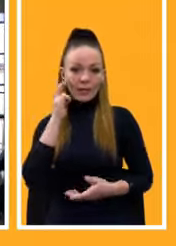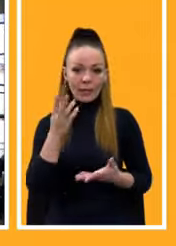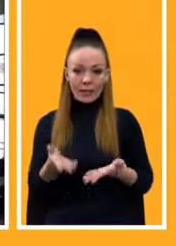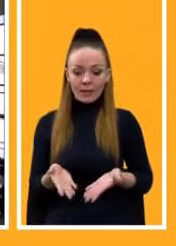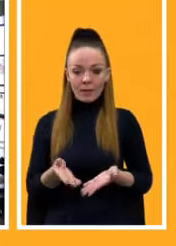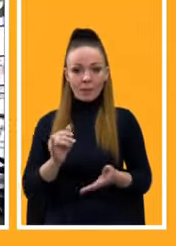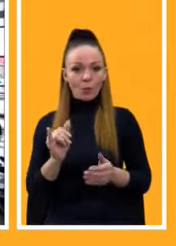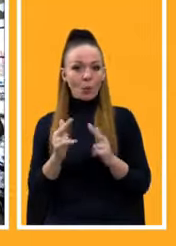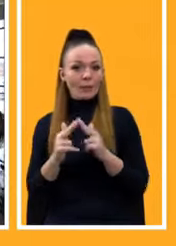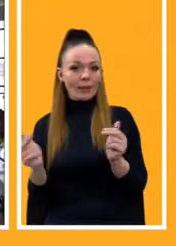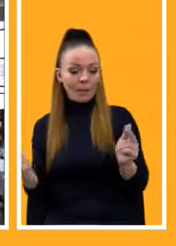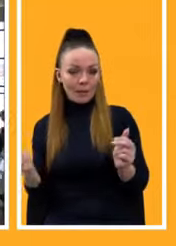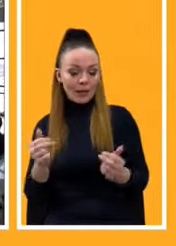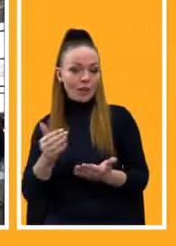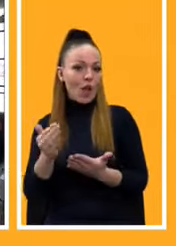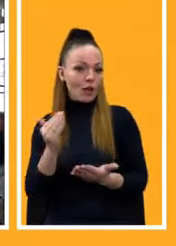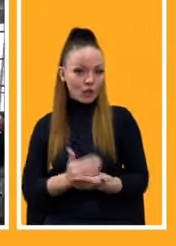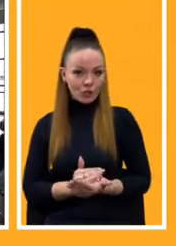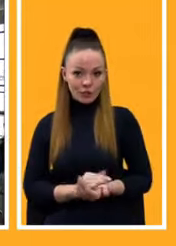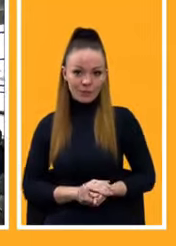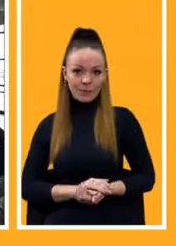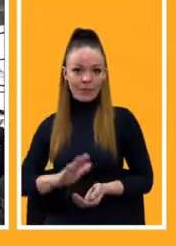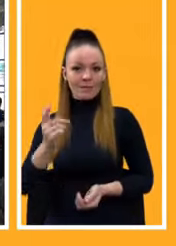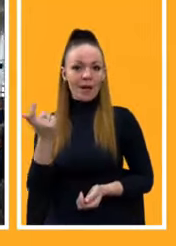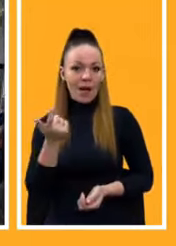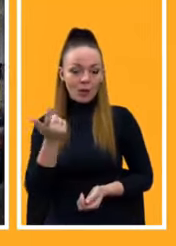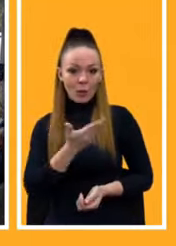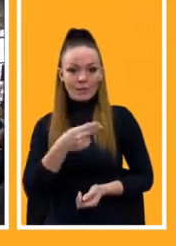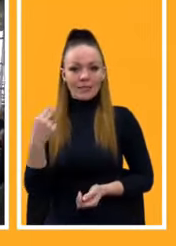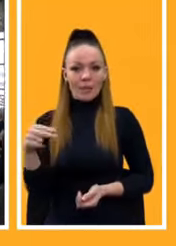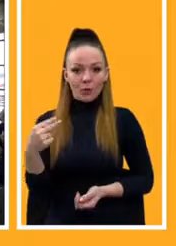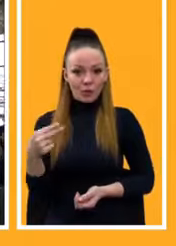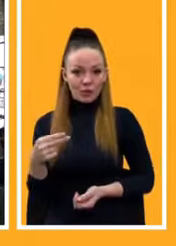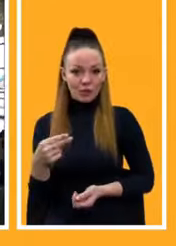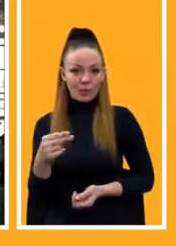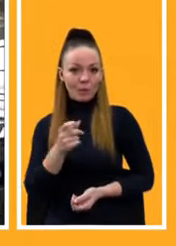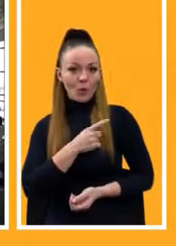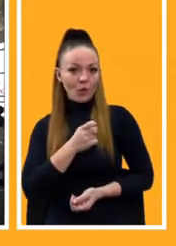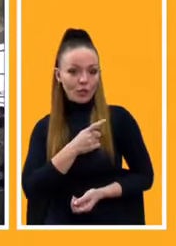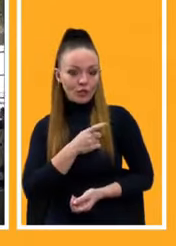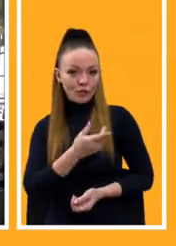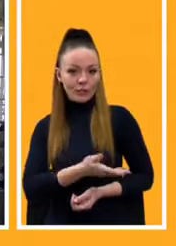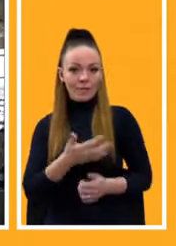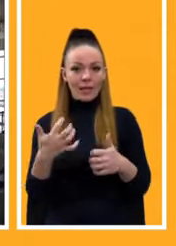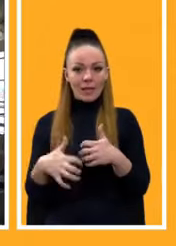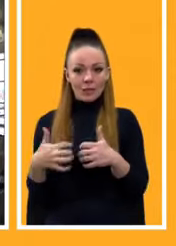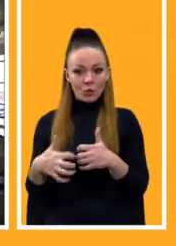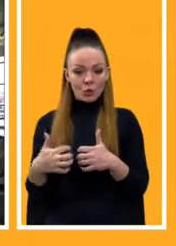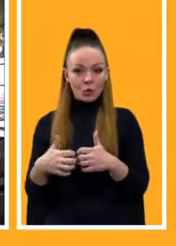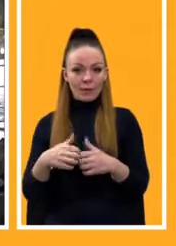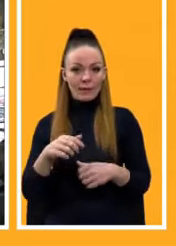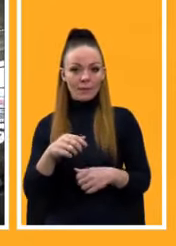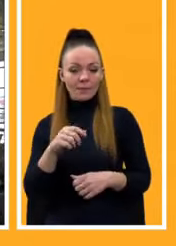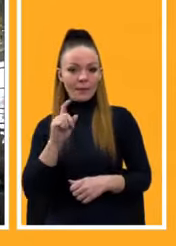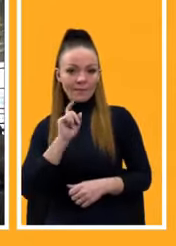у Дніпрі нарешті, в Харкові, в Запоріжжі, на Одещині, в Херсоні, в Вінниці,